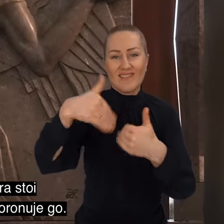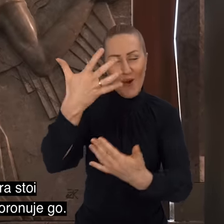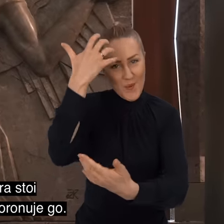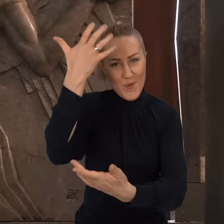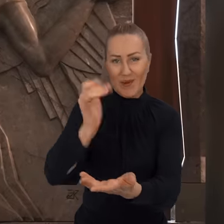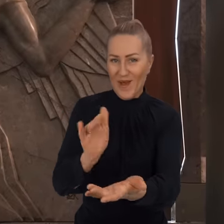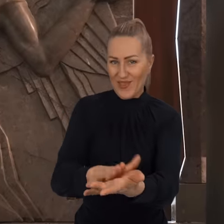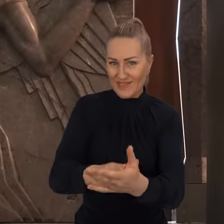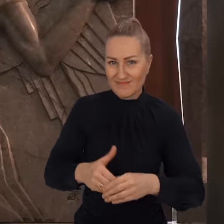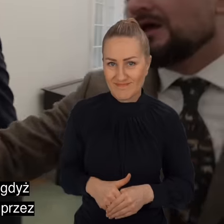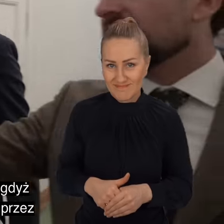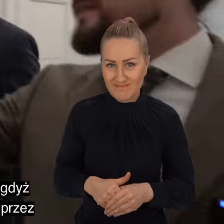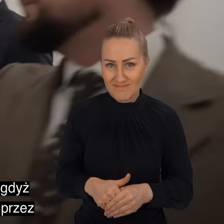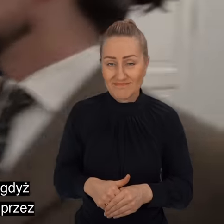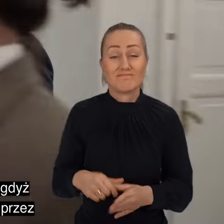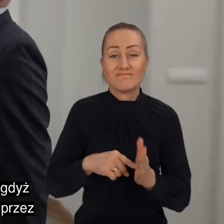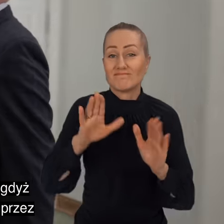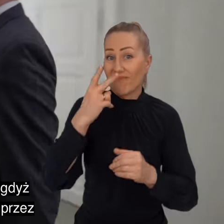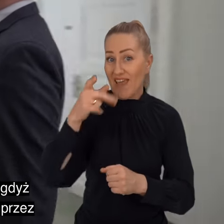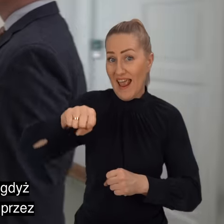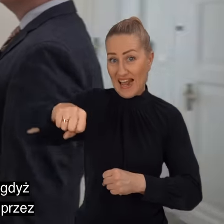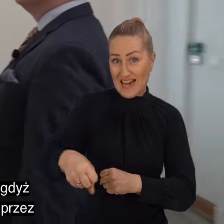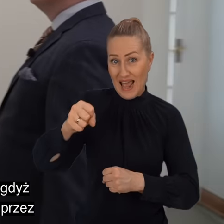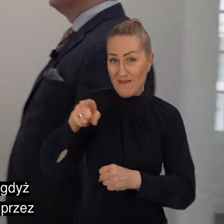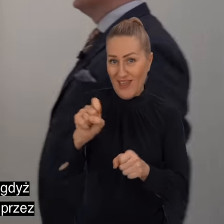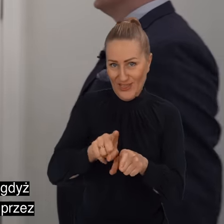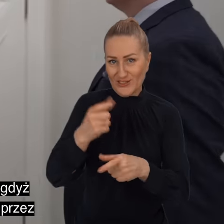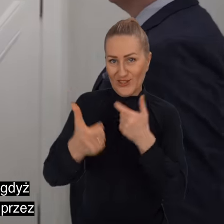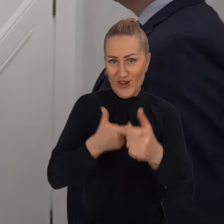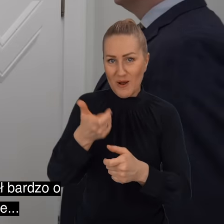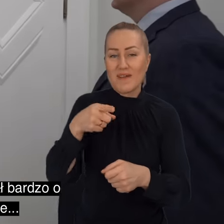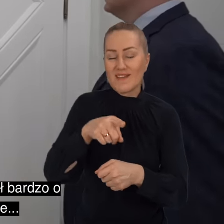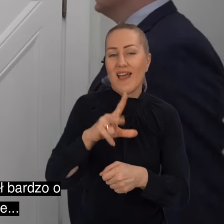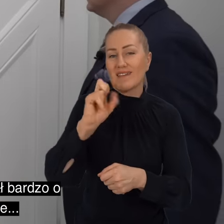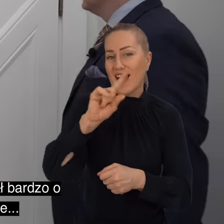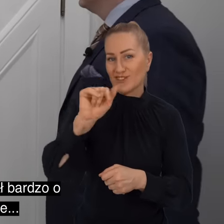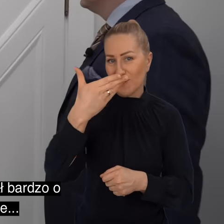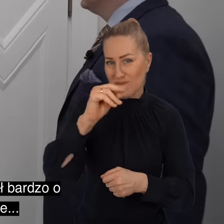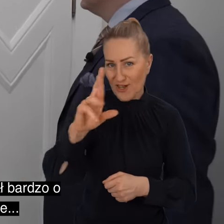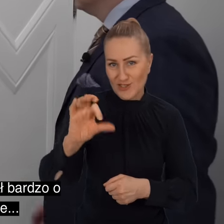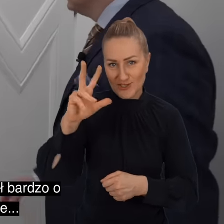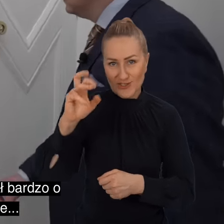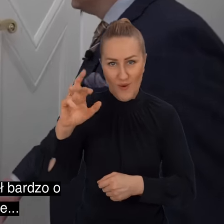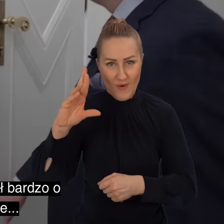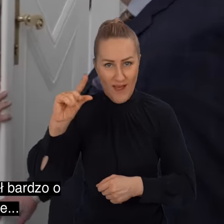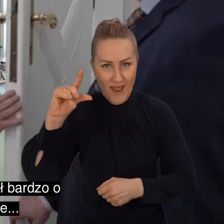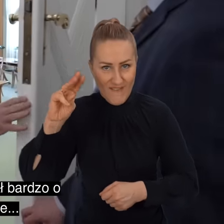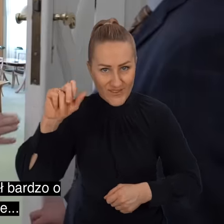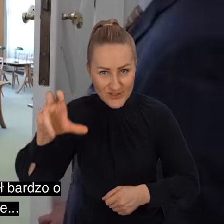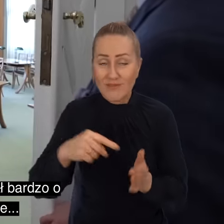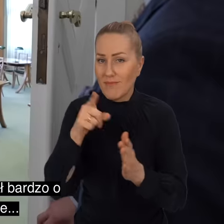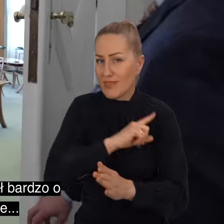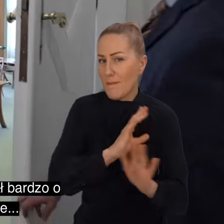ukoronuje go. Ach tak! Zwracam uwagę na klamkę, gdyż klamka też jest projektowana przez Kazimierza Skórewicza, który dbał bardzo o to, żeby